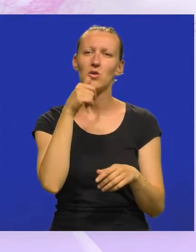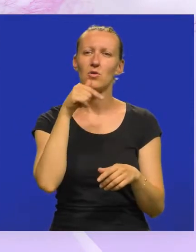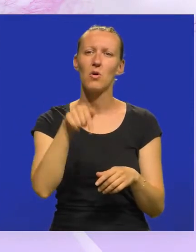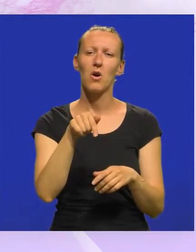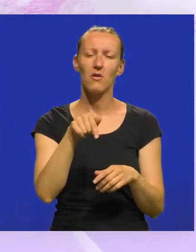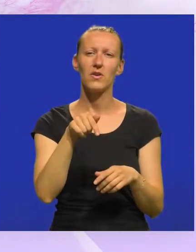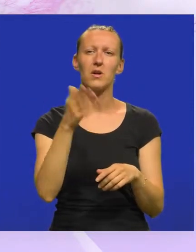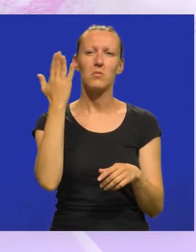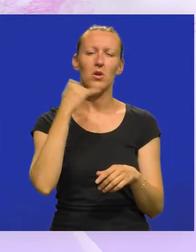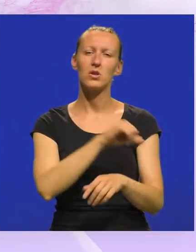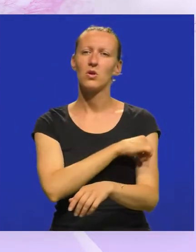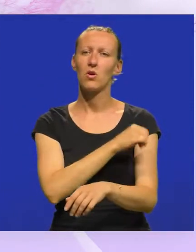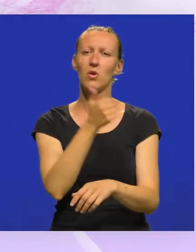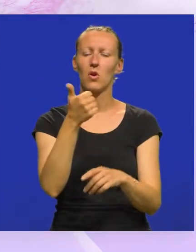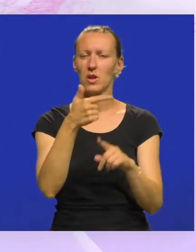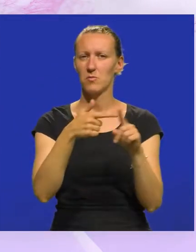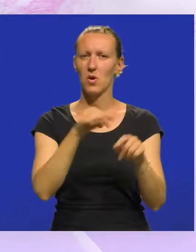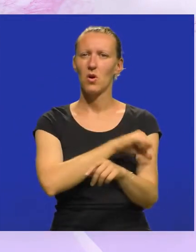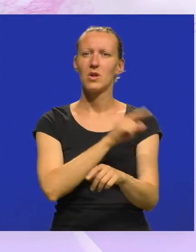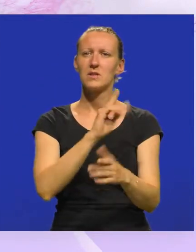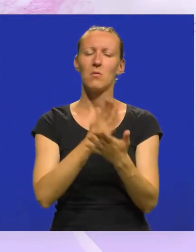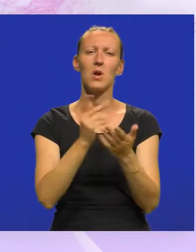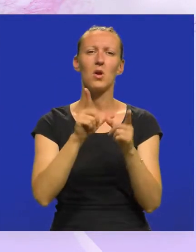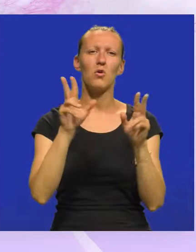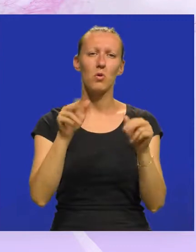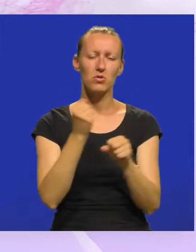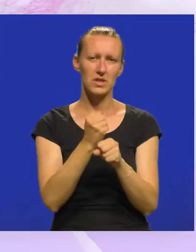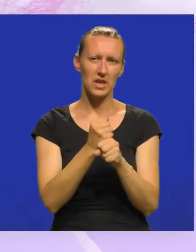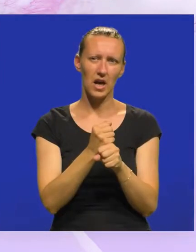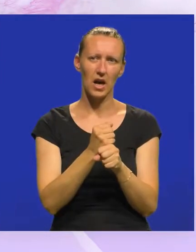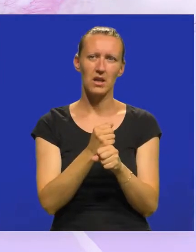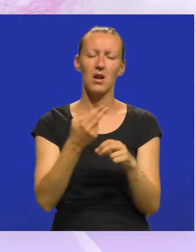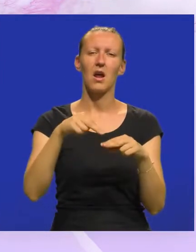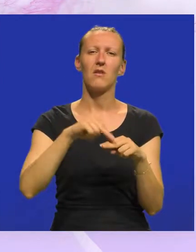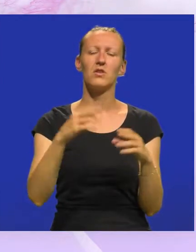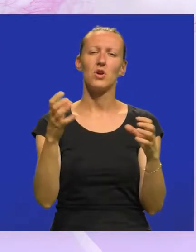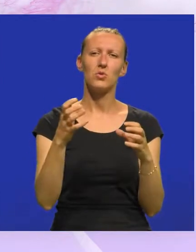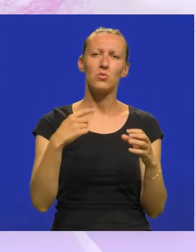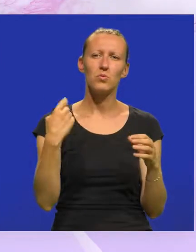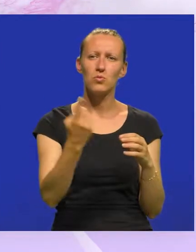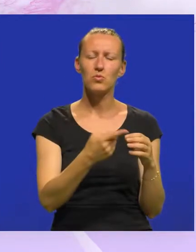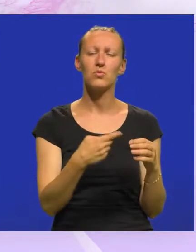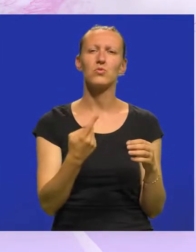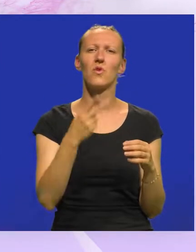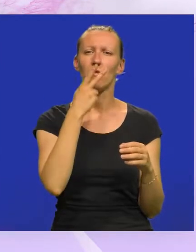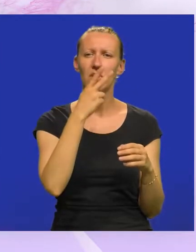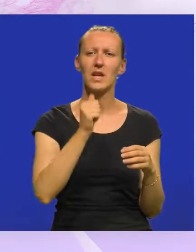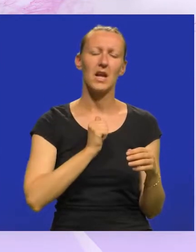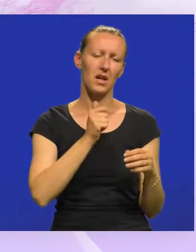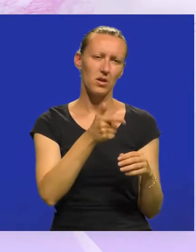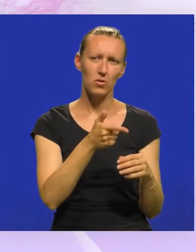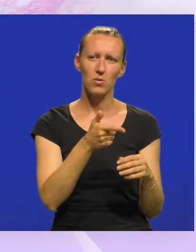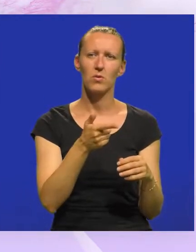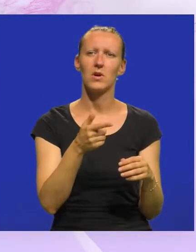u ovih proteklju godinu i pol dana nismo bili u mogućnosti raditi. Prvenstveno družiti se, vidjeti jedni